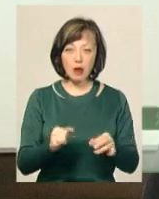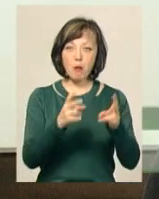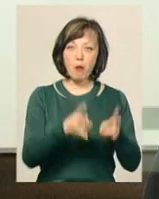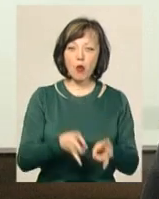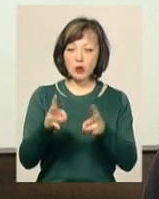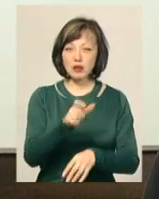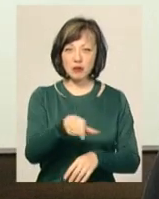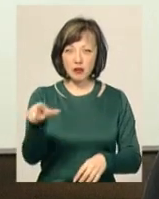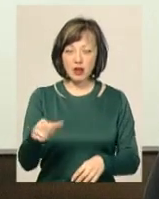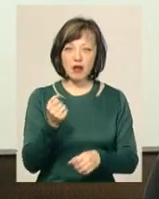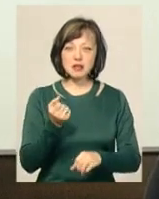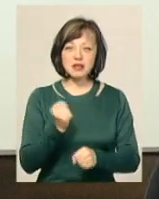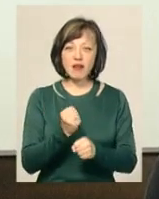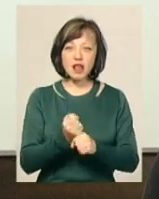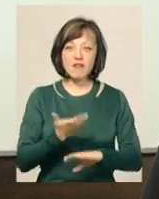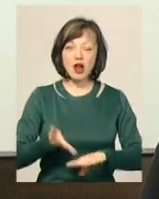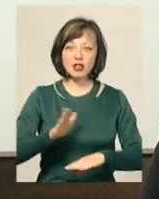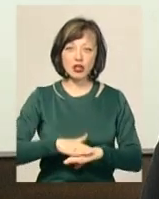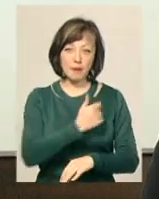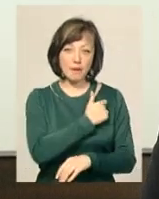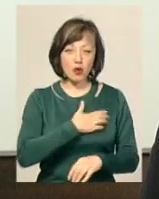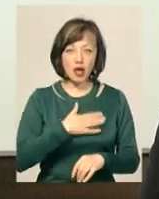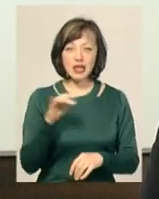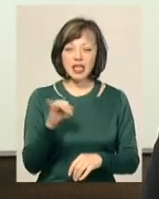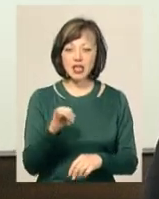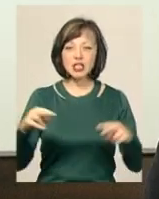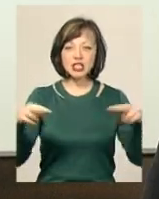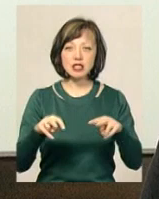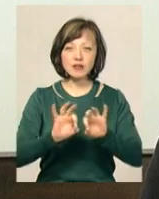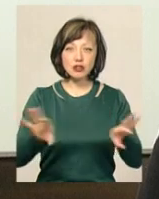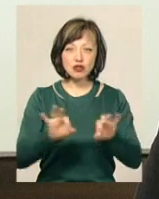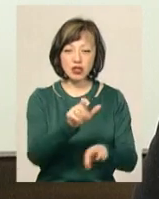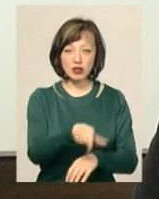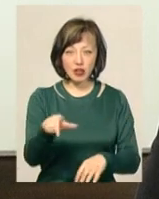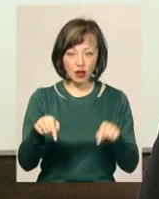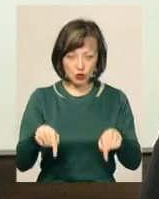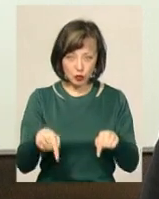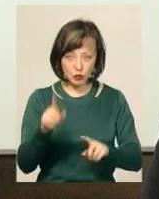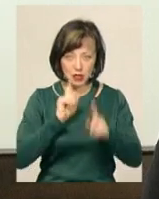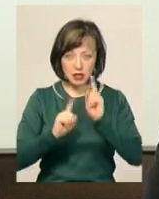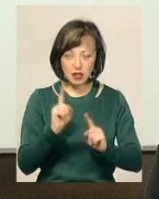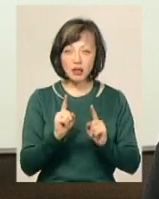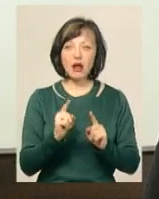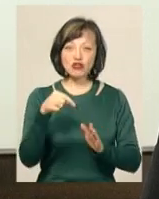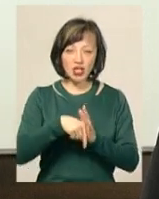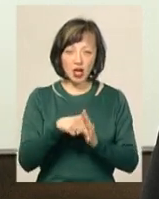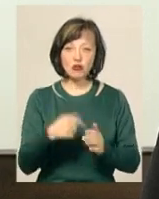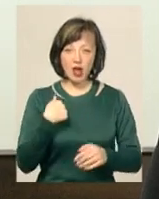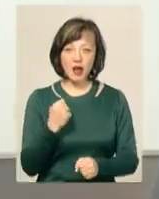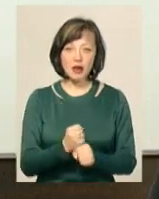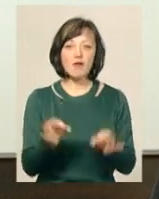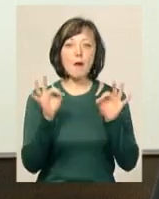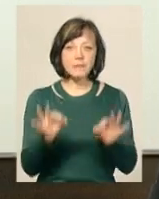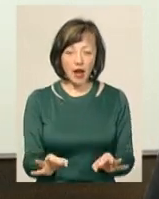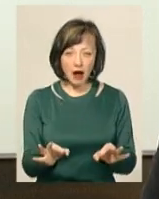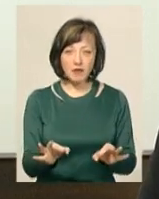це яким були завдані важкі тілесні ушкодження. І свідчення свідків на цьому засіданні говорить тільки про те, що я діяв правильно.